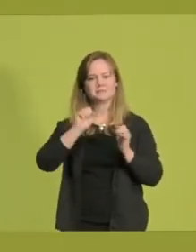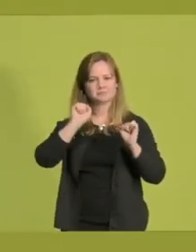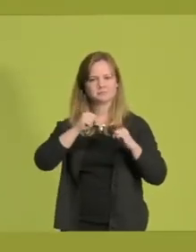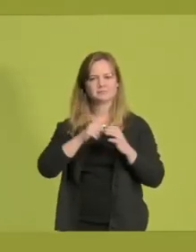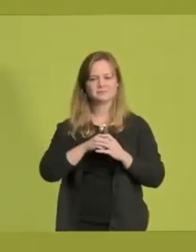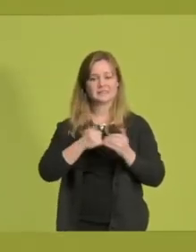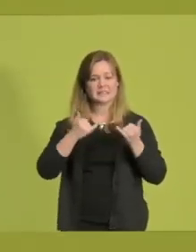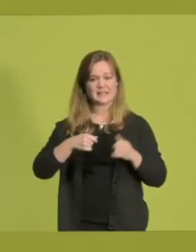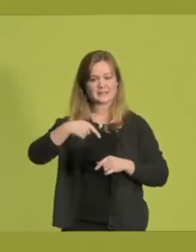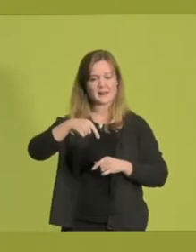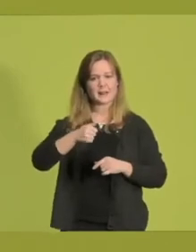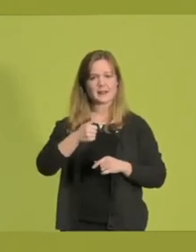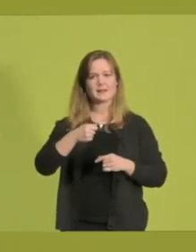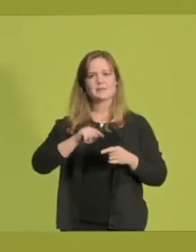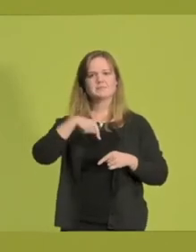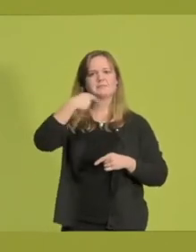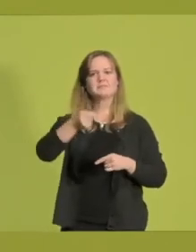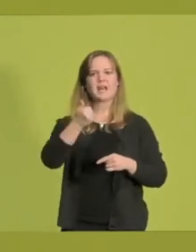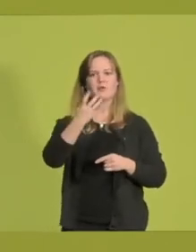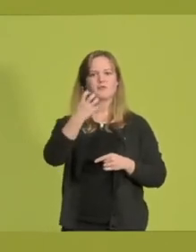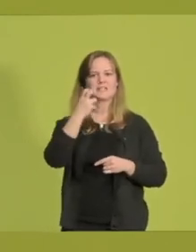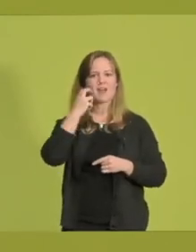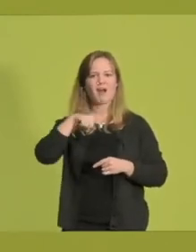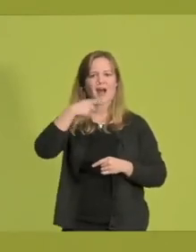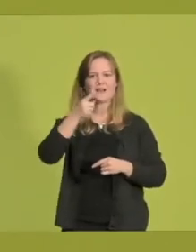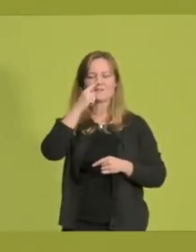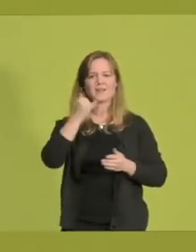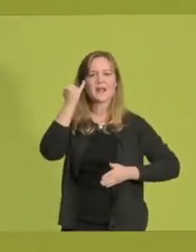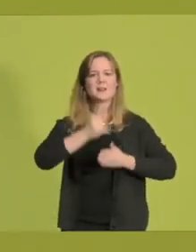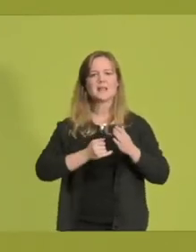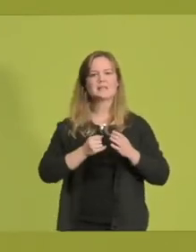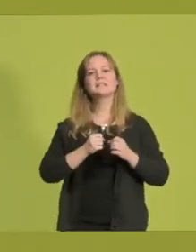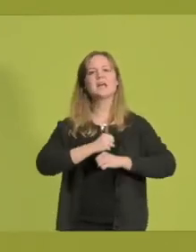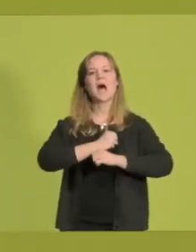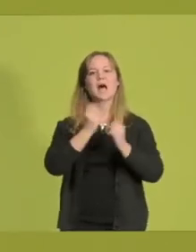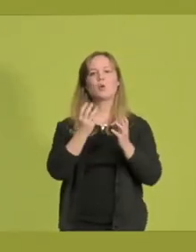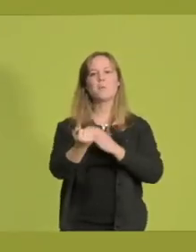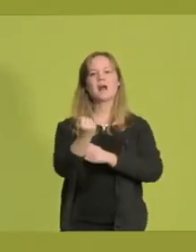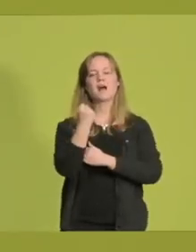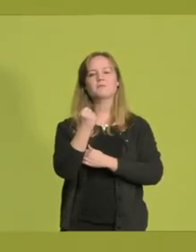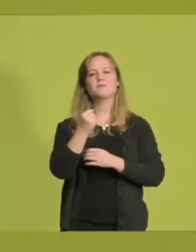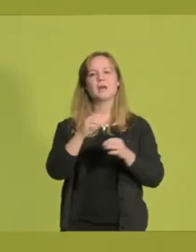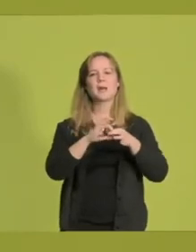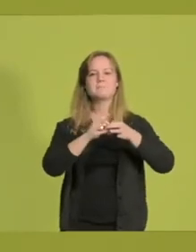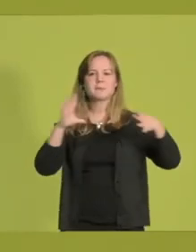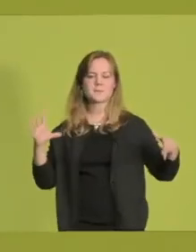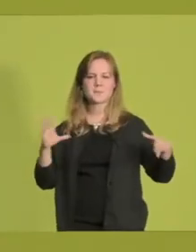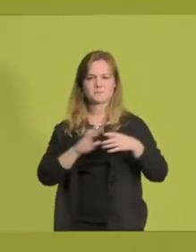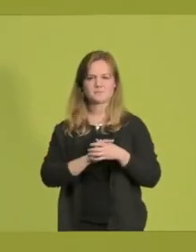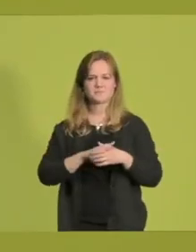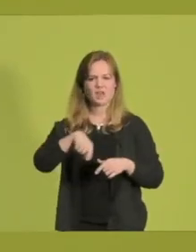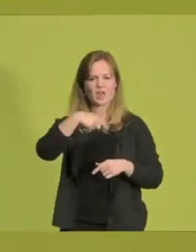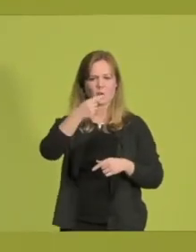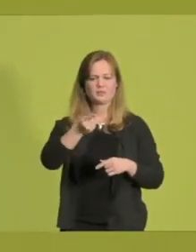41 Jahre alt sein, wenn das letzte Atomkraftwerk in Deutschland vom Netz geht. Dass damit das ganze Atomkapitel auch in